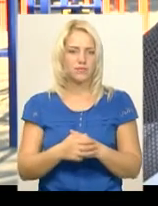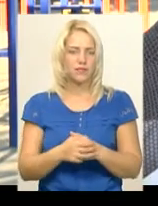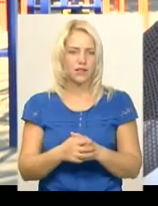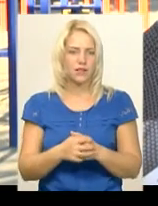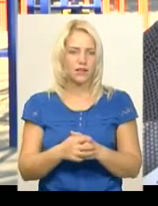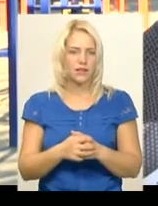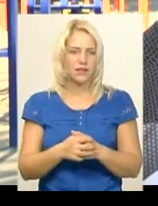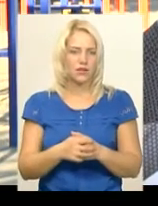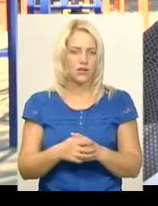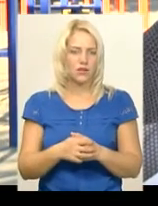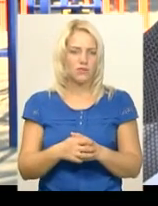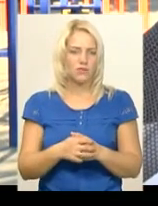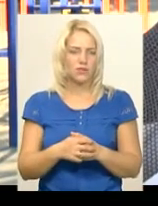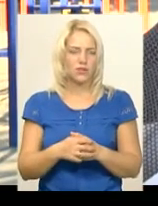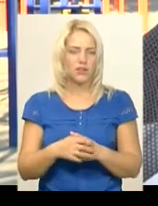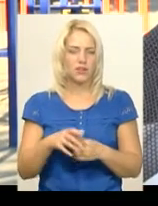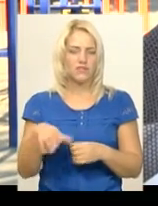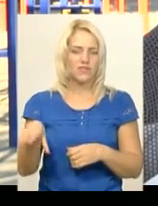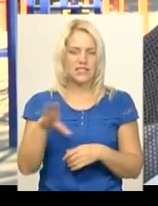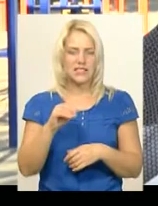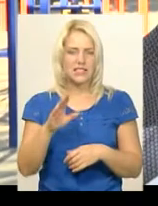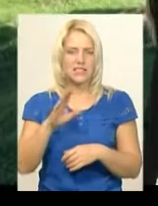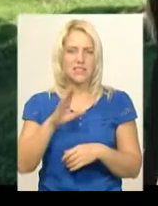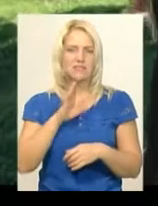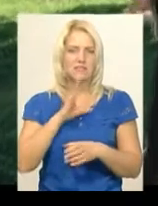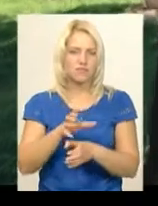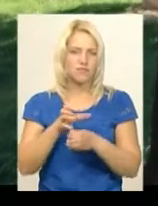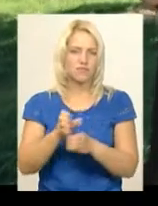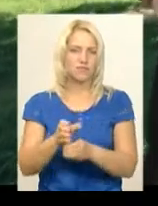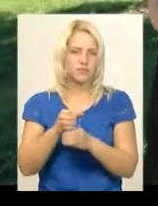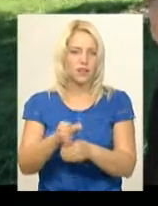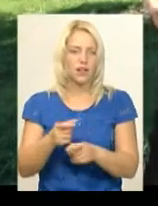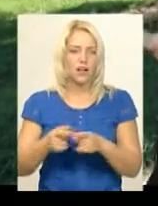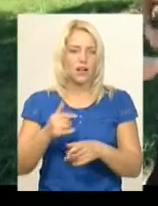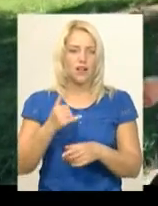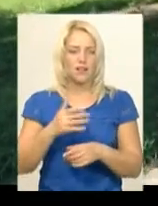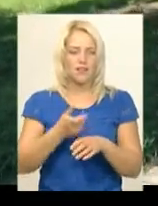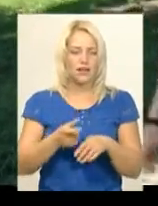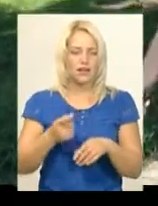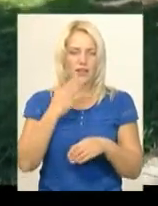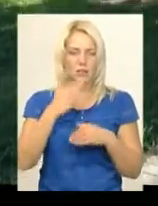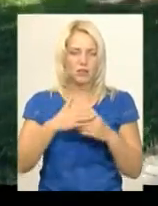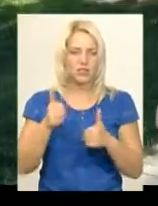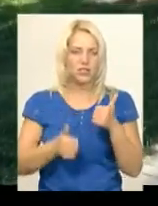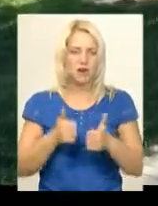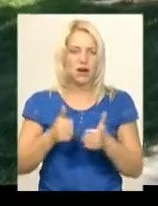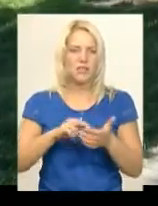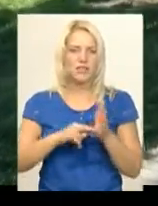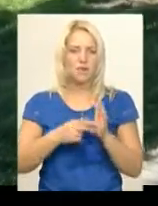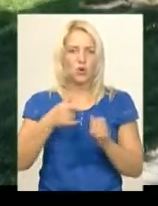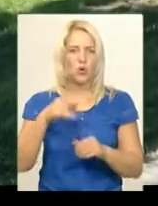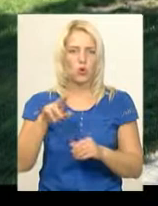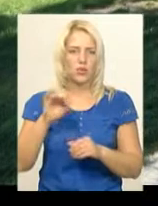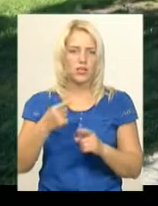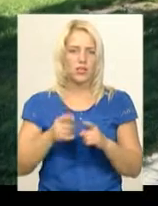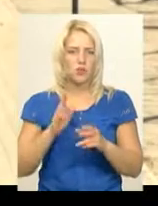Всі вона погривала досрочно болівим прийомом і задушливим. Найближчі змагання з «Панкретіону» «Ваміни Гончар» заплановані на грудень. Це буде чемпіонат